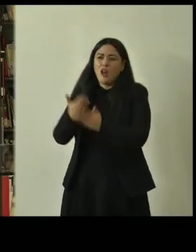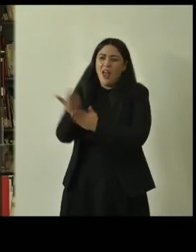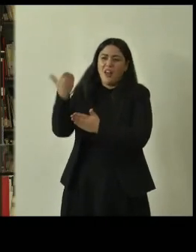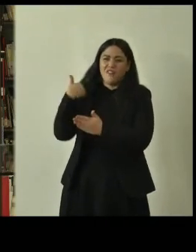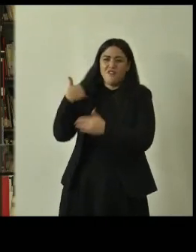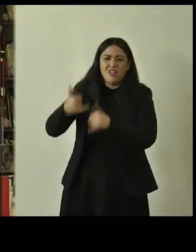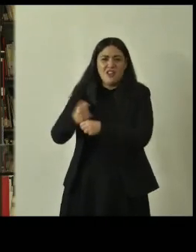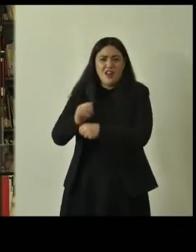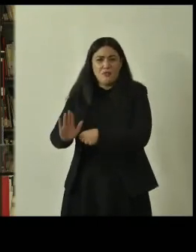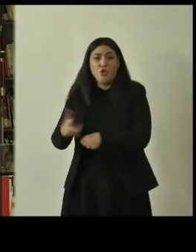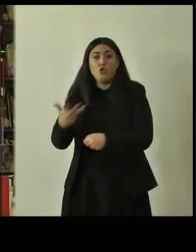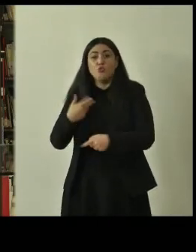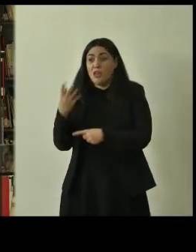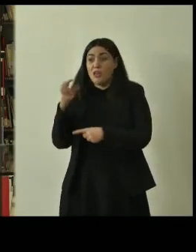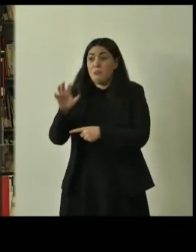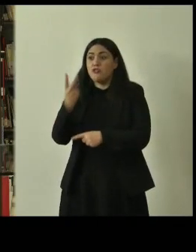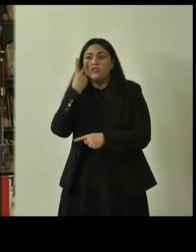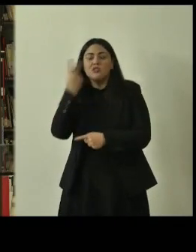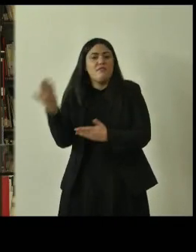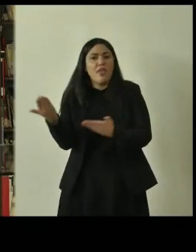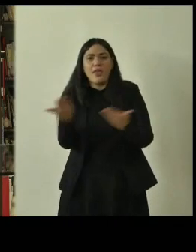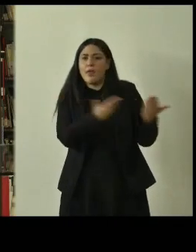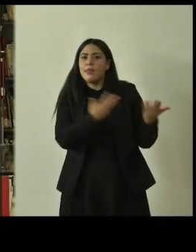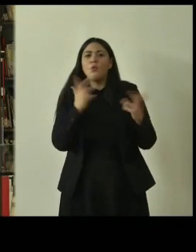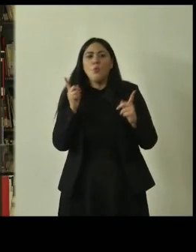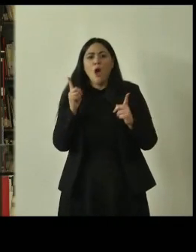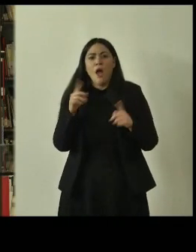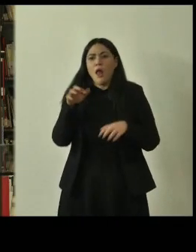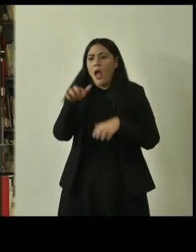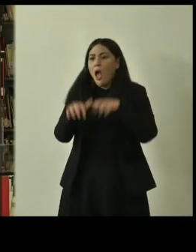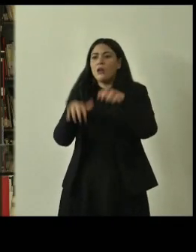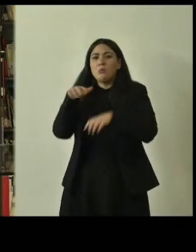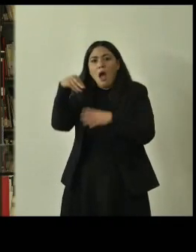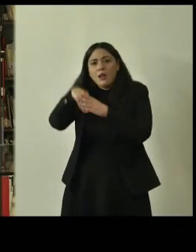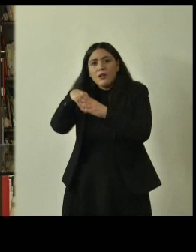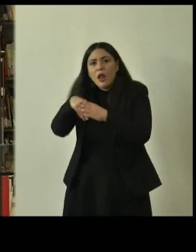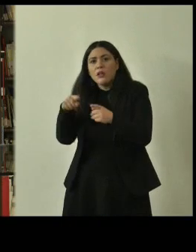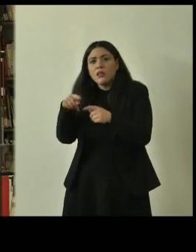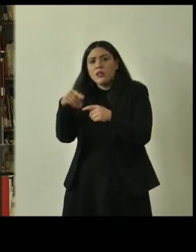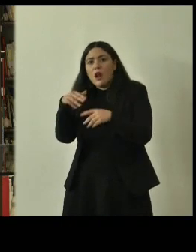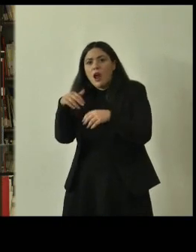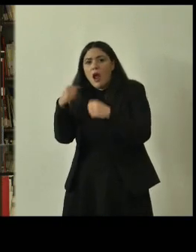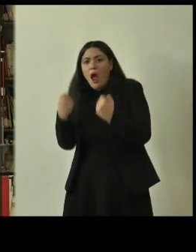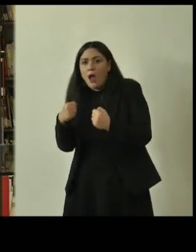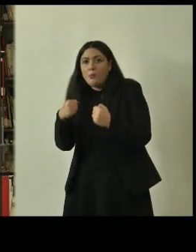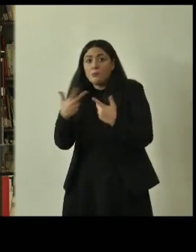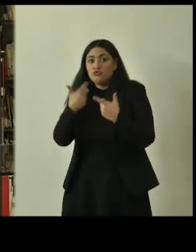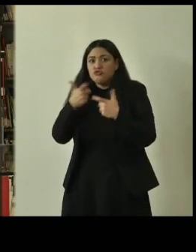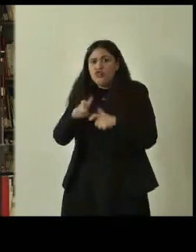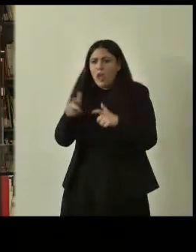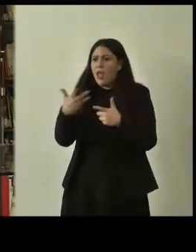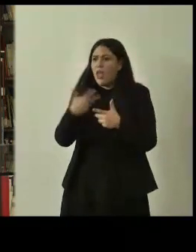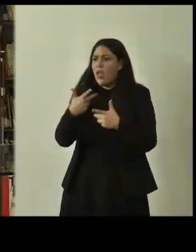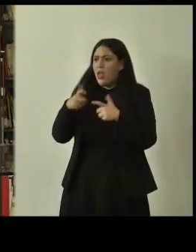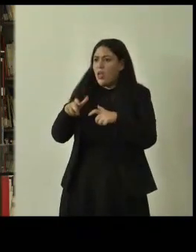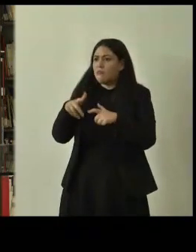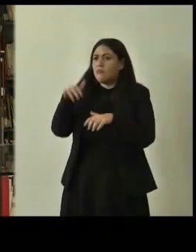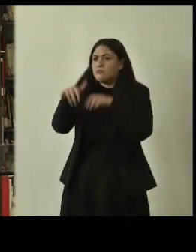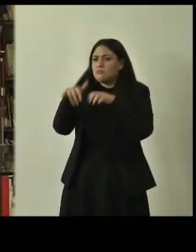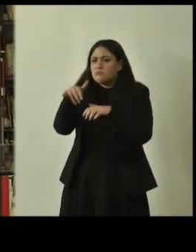c un'immagine in cui si vedono tutti gli animali che abitano questi alberi cioè questi sono alberi popolati da micromammiferi